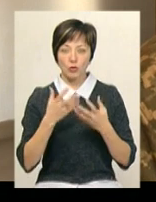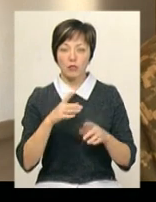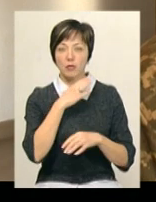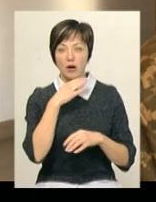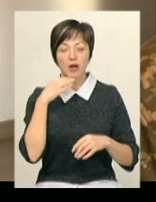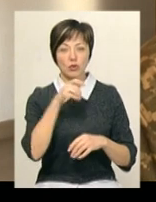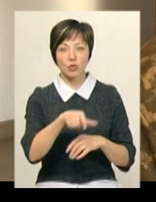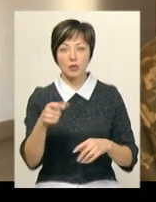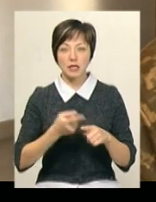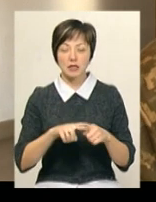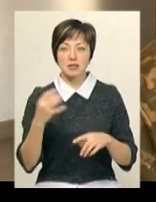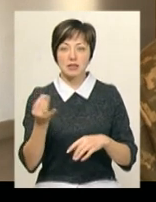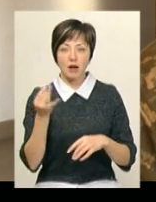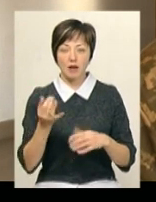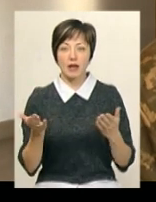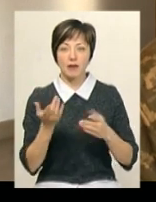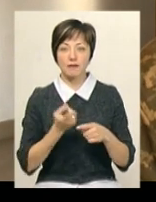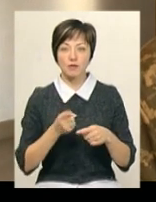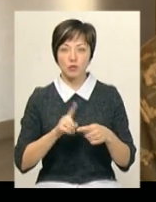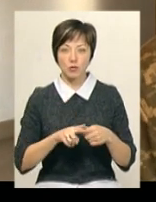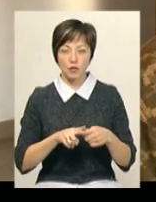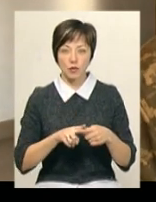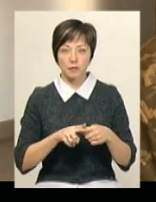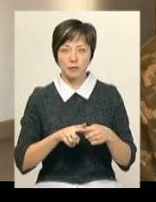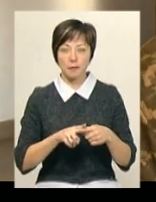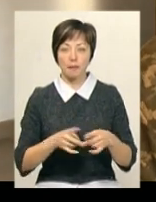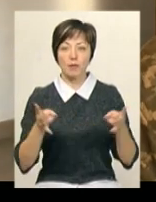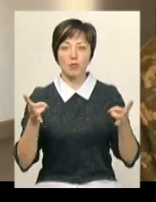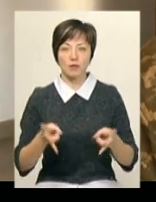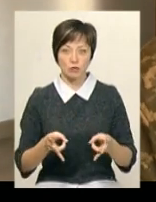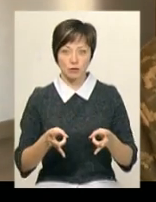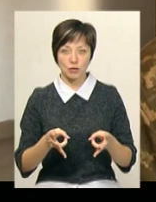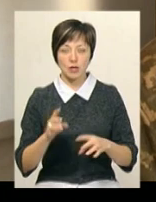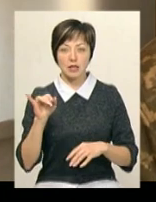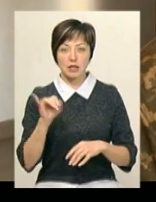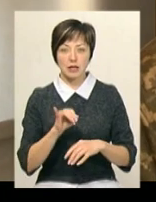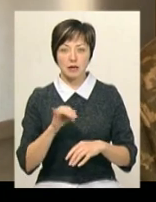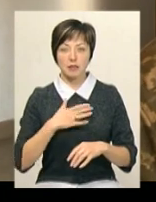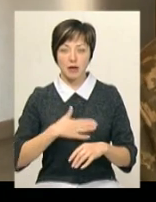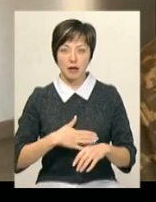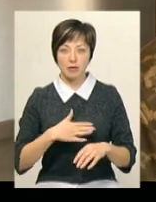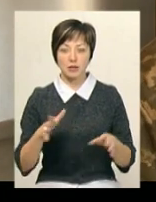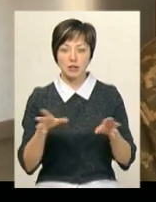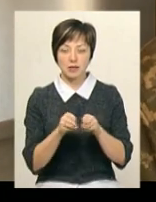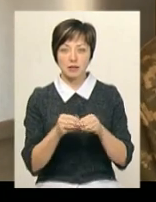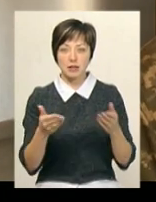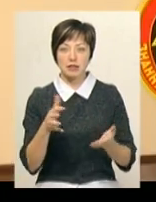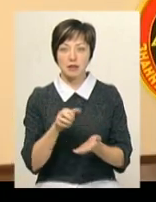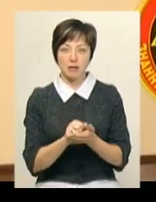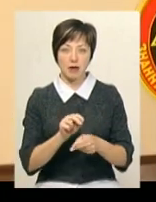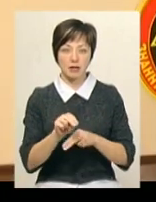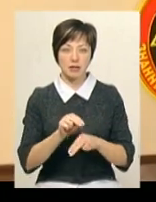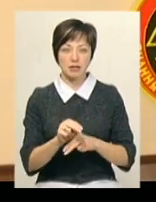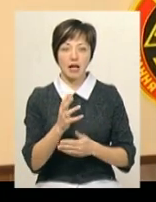багато людей, яким це цікаво, які це потребують, і досить приємно з ними взагалі займатися.